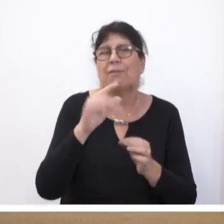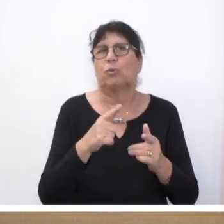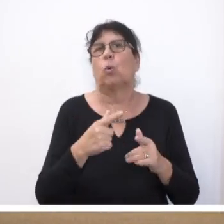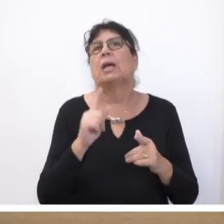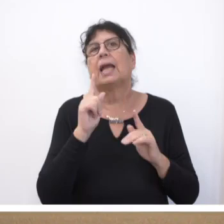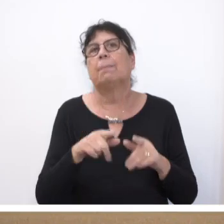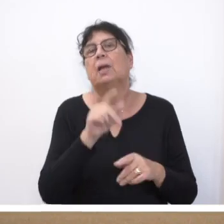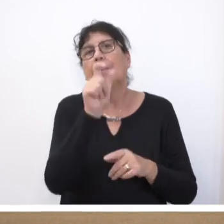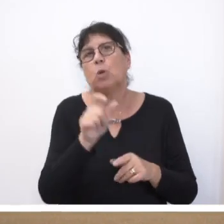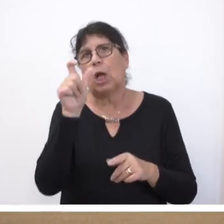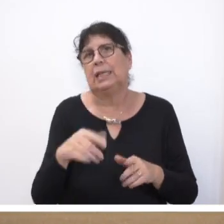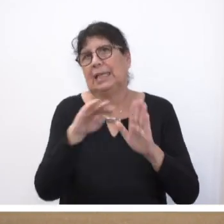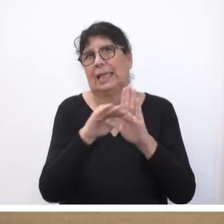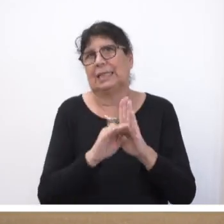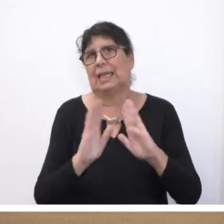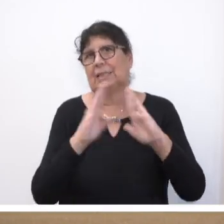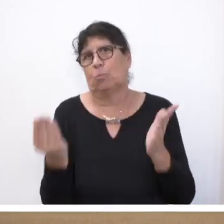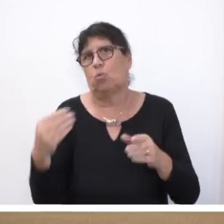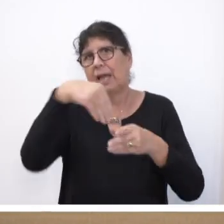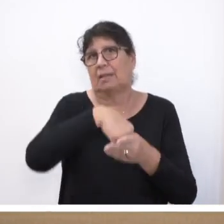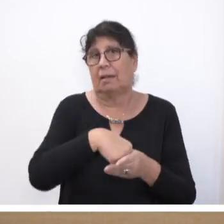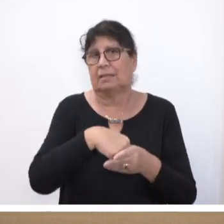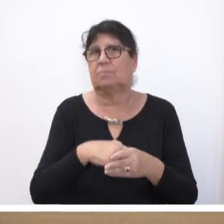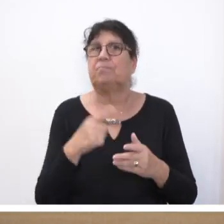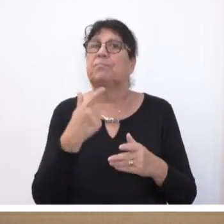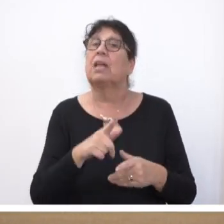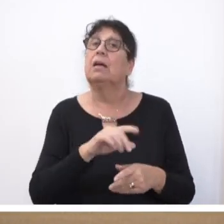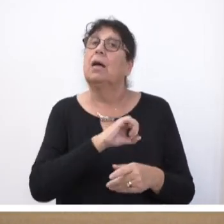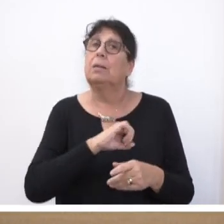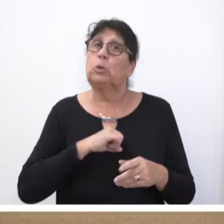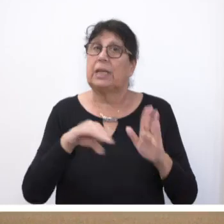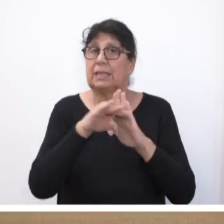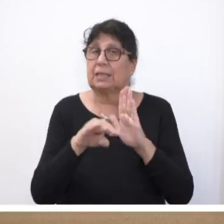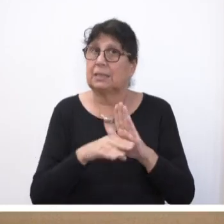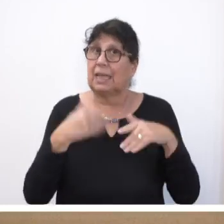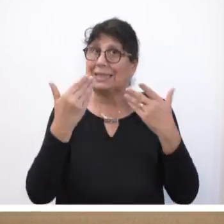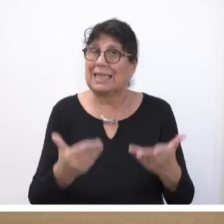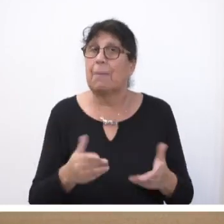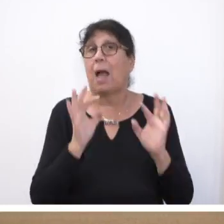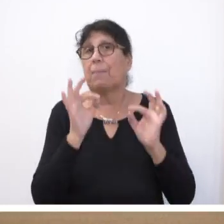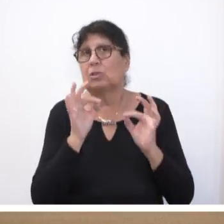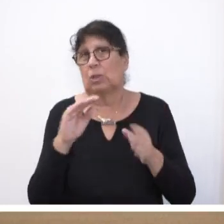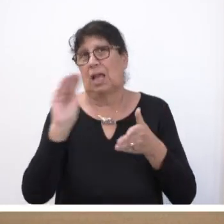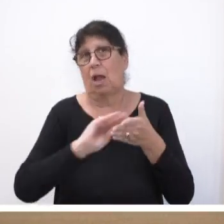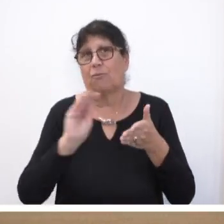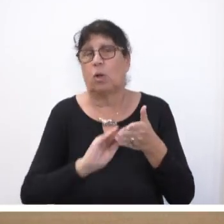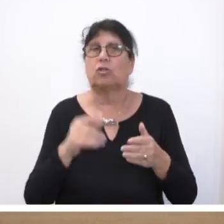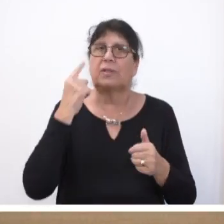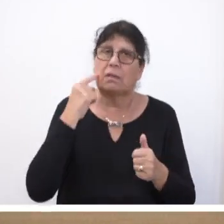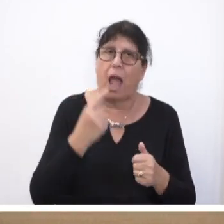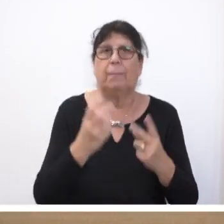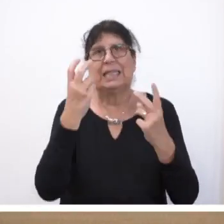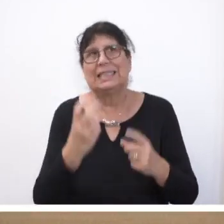Gesetzbuch enthalten sein. Der Bundesgesetzgeber hat mit seiner umfassenden Änderung neue Vorschriften, insbesondere zum Namen, Sitz und